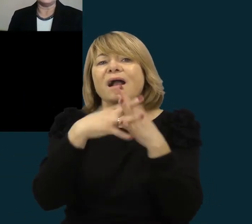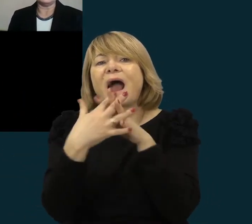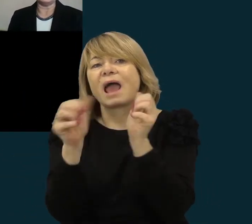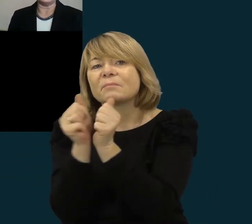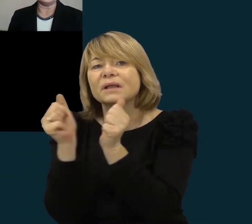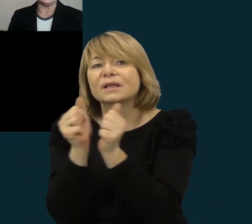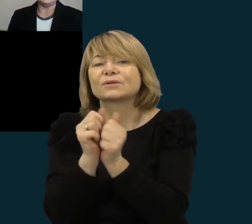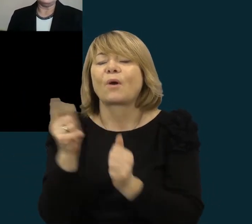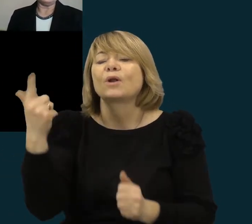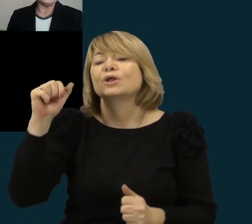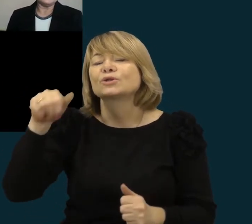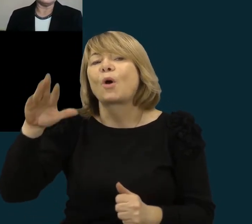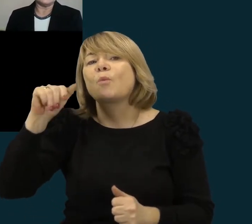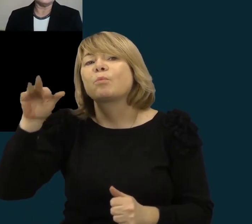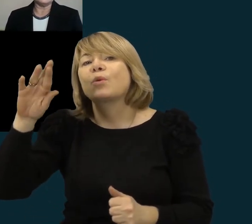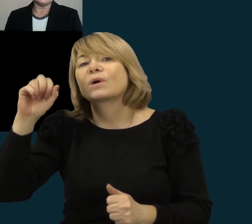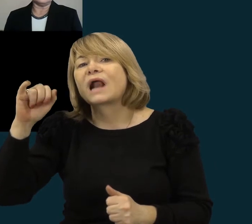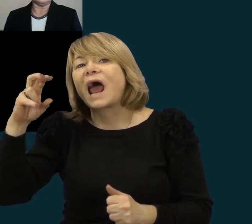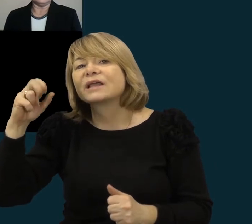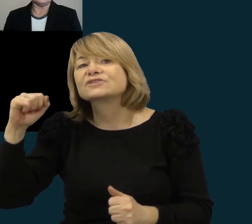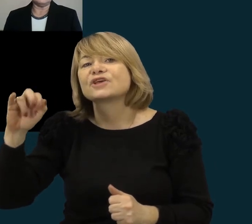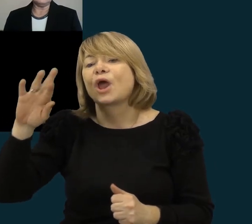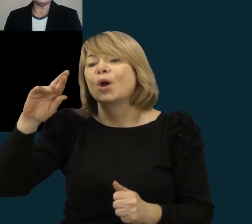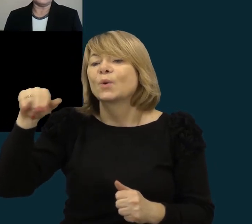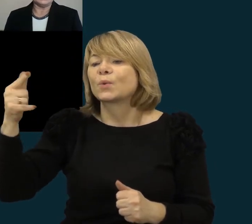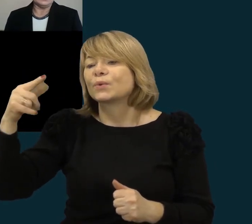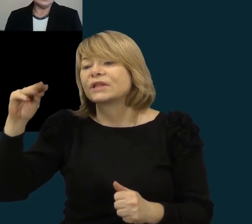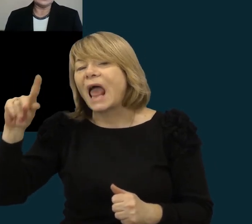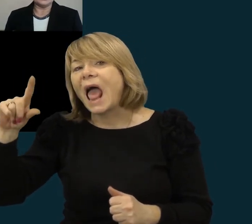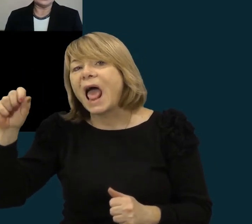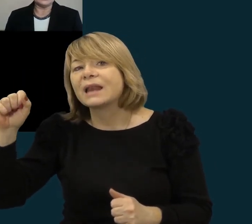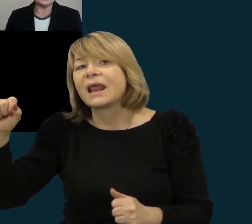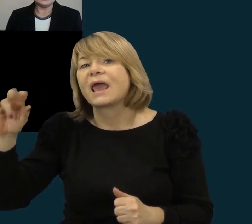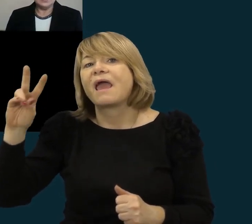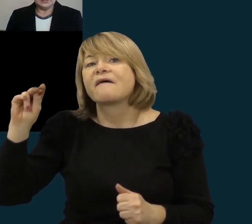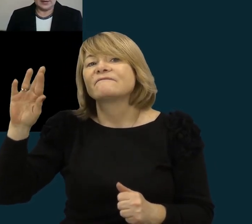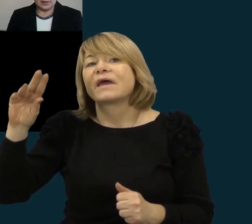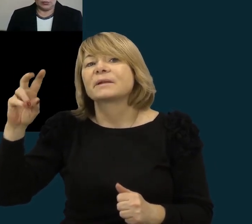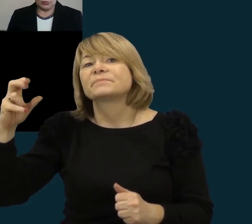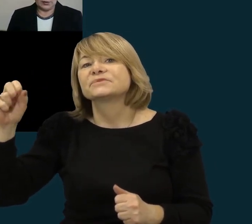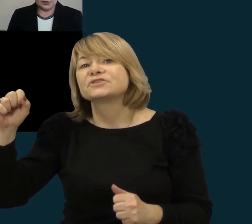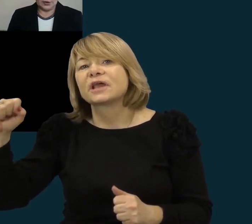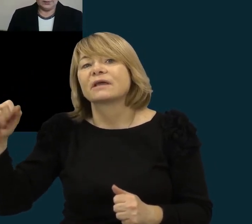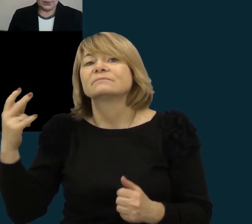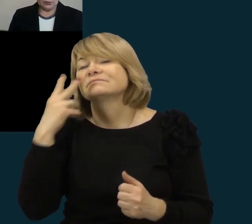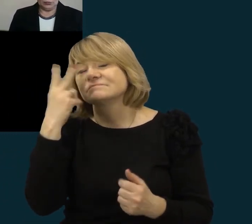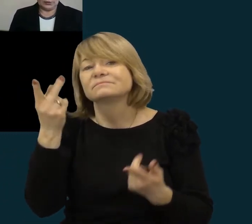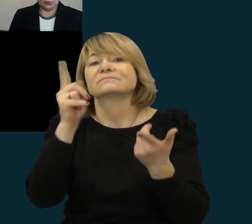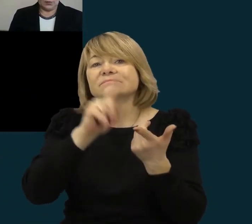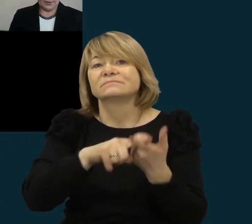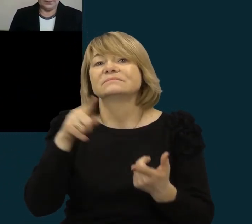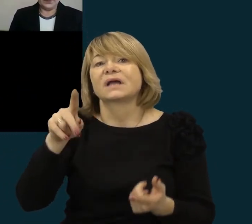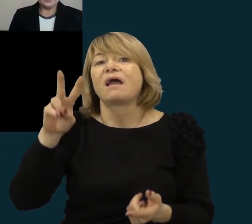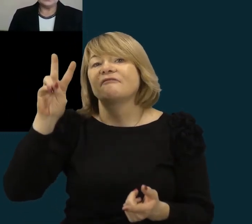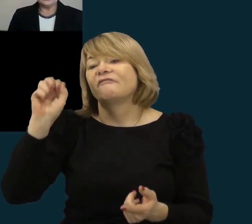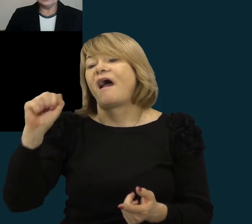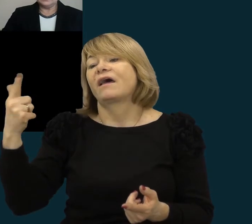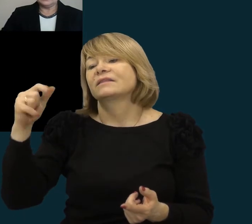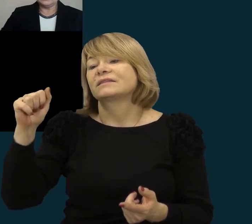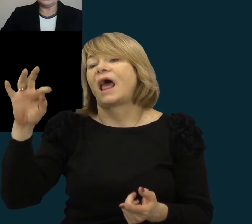rudelį, ir pščiai. Tai įvardėjo, kad vadaktų renkinys ir pateikė tai įrodančią nuotrauką.